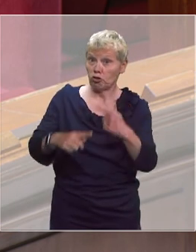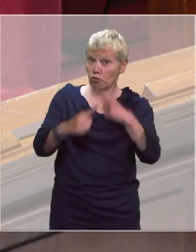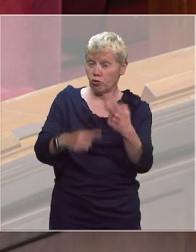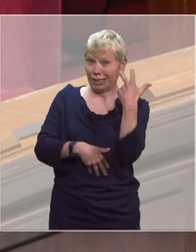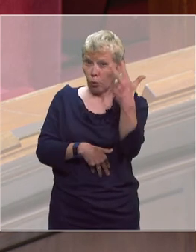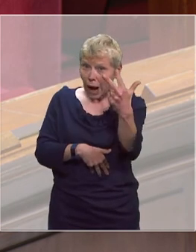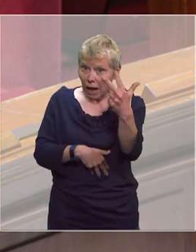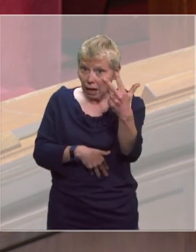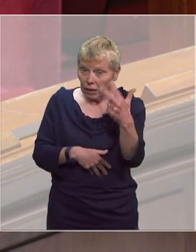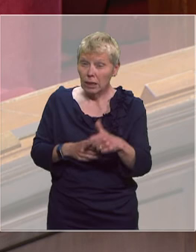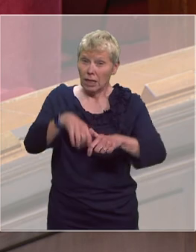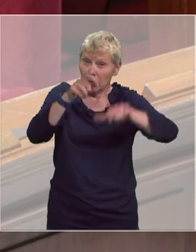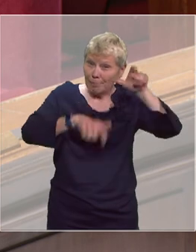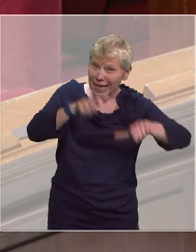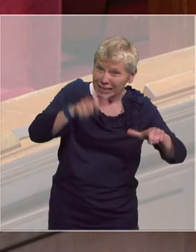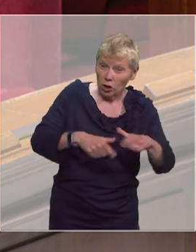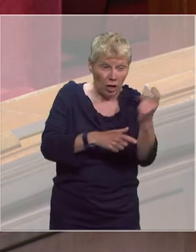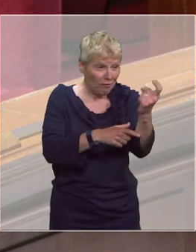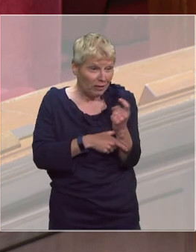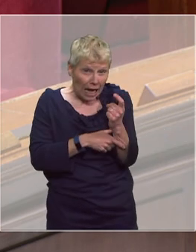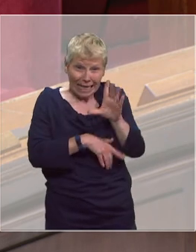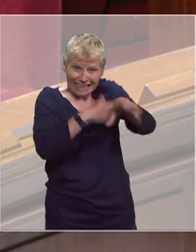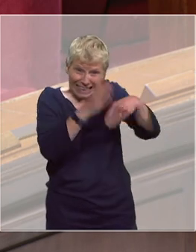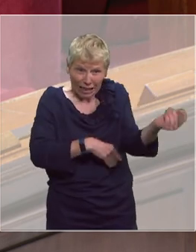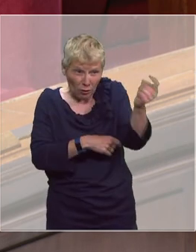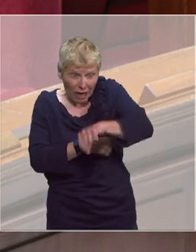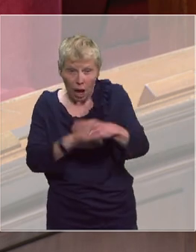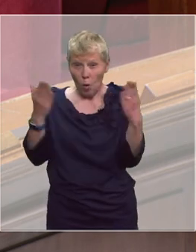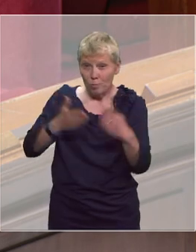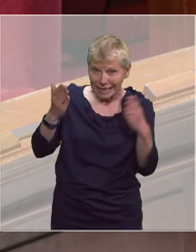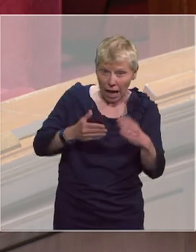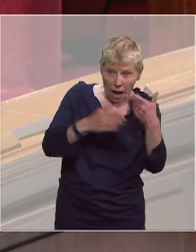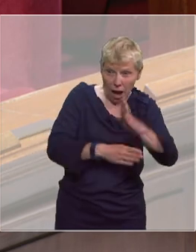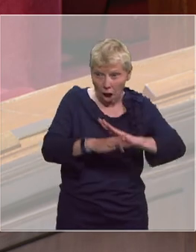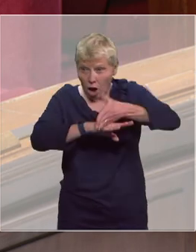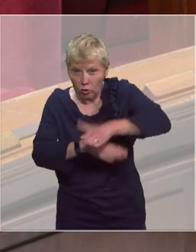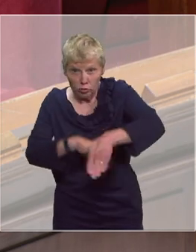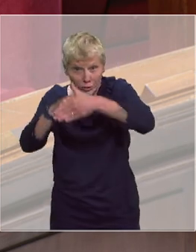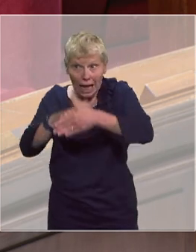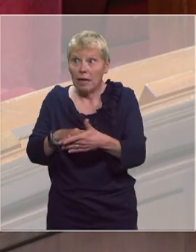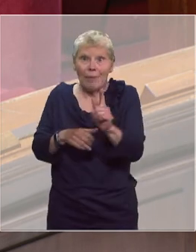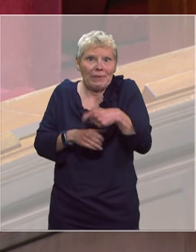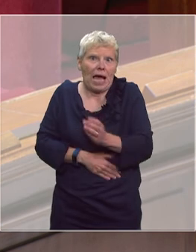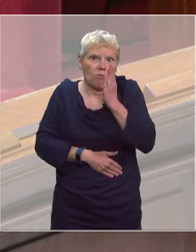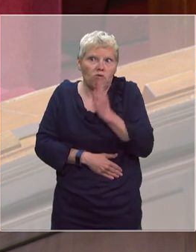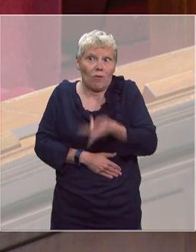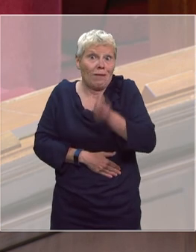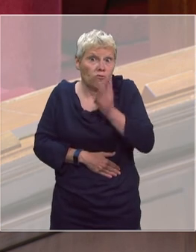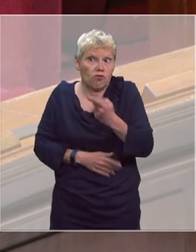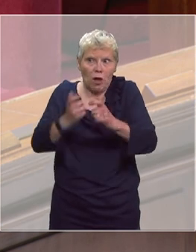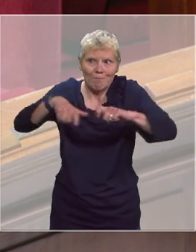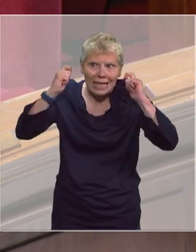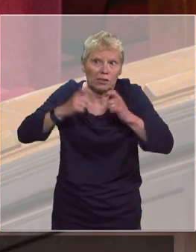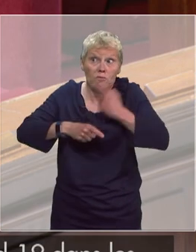trois et que vous avez du personnel, de la réserve sanitaire, de la ville, de l'hôpital qui viennent en soutien, effectivement, ça augmente très fortement les consommations.